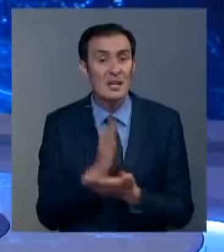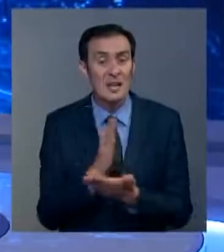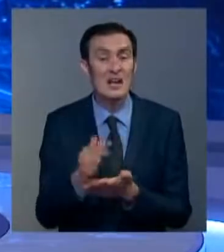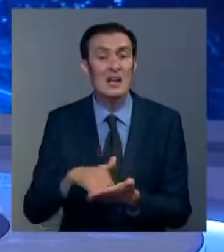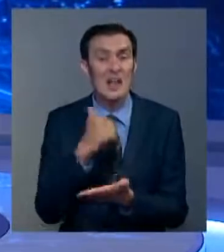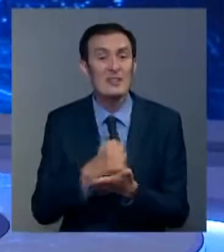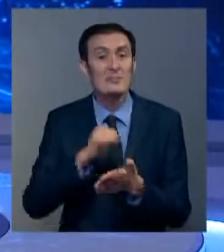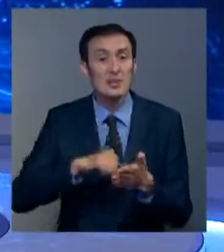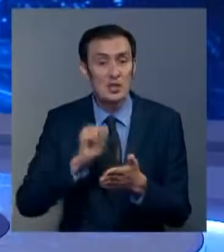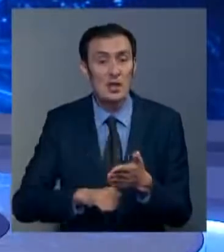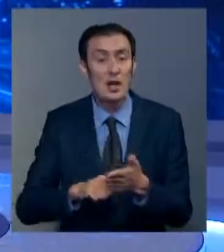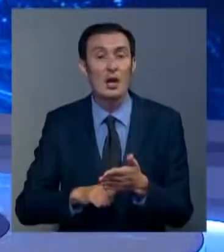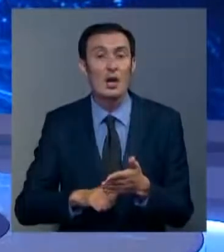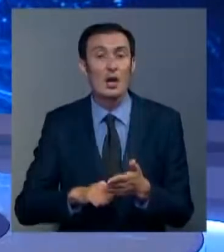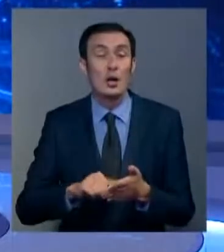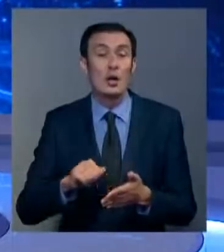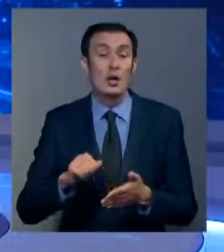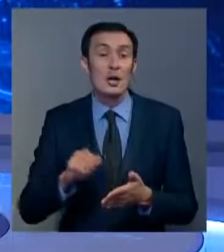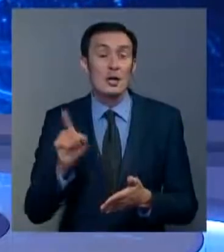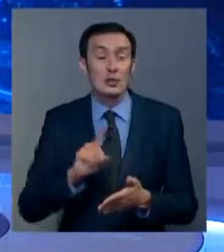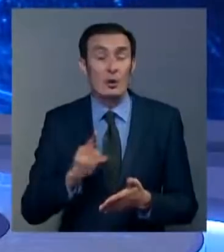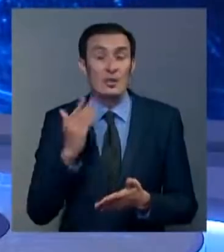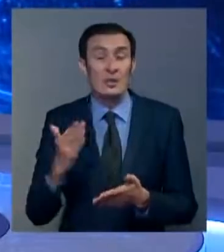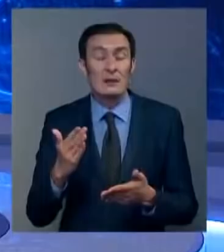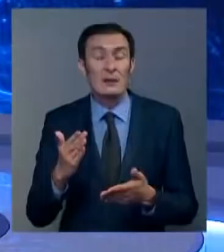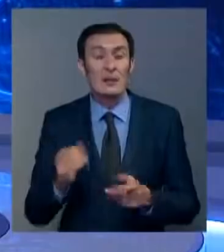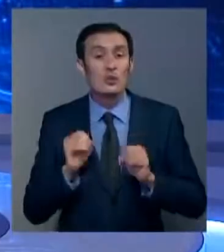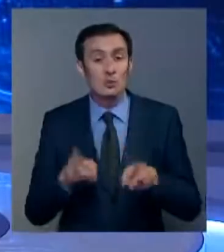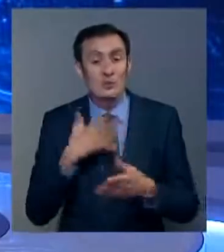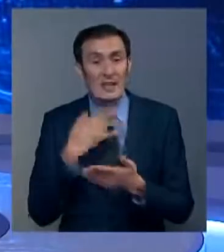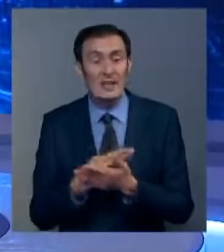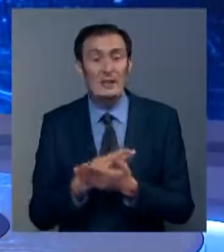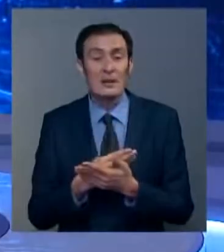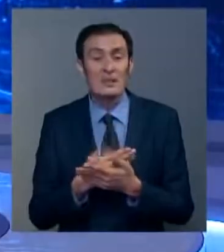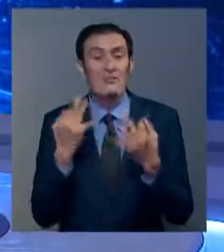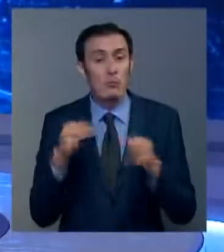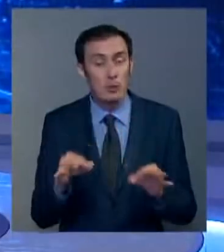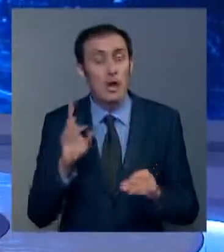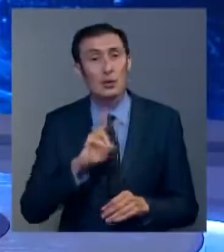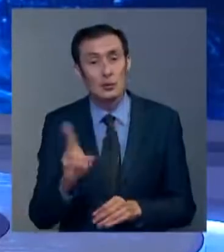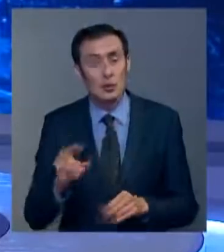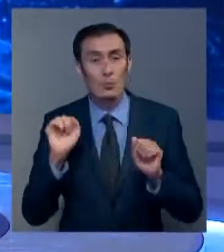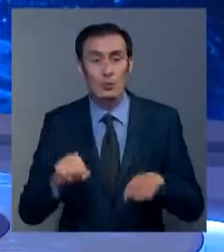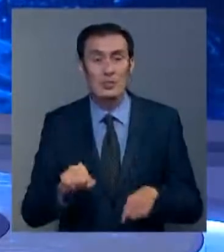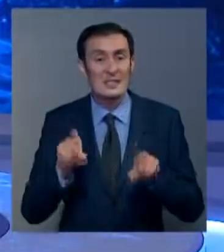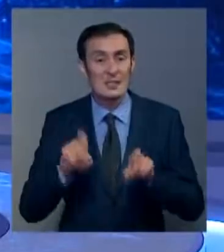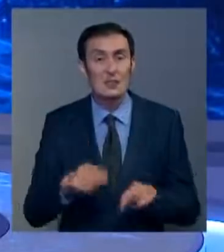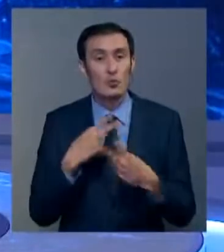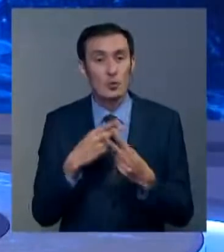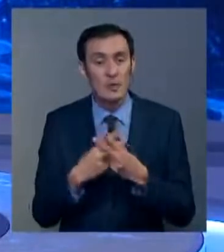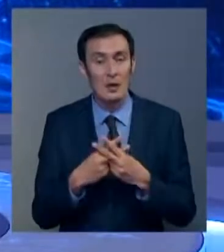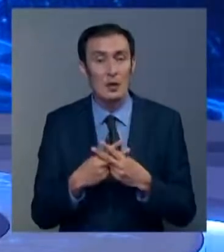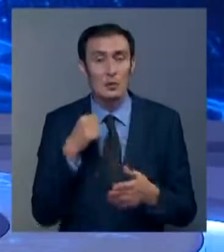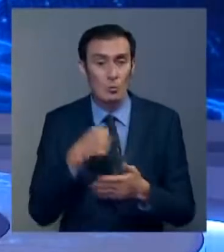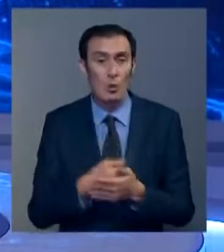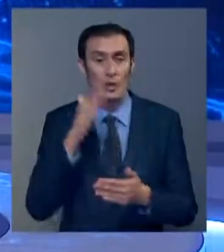главной причиной поставить на карту самое важное – свободу. Причем, некоторые рискуют ее лишиться до конца жизни. Подробности в